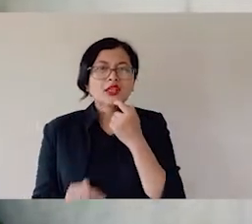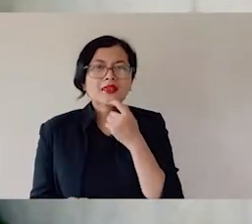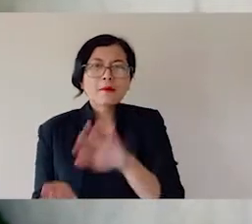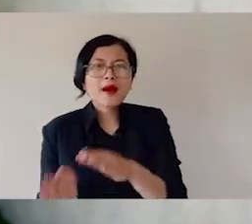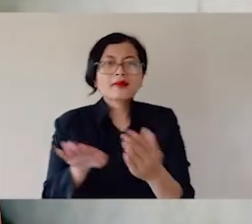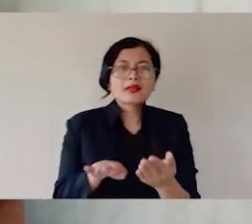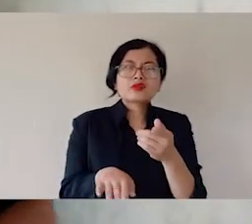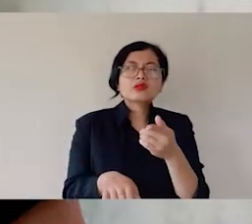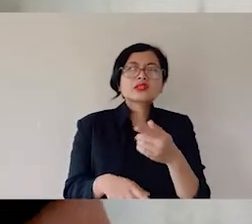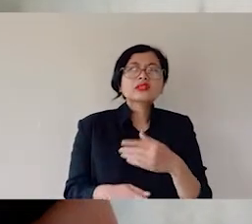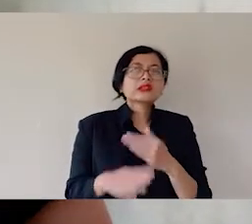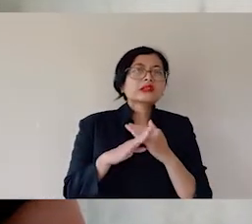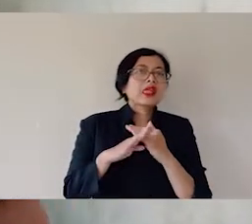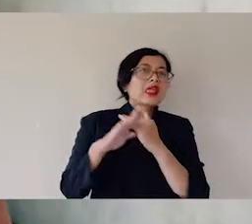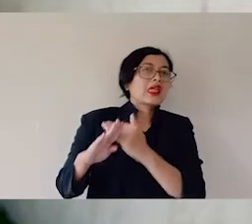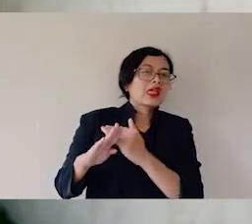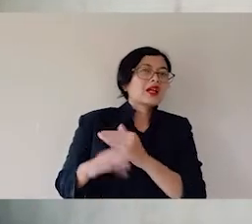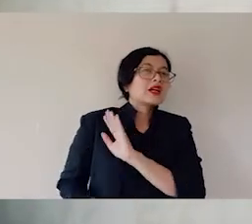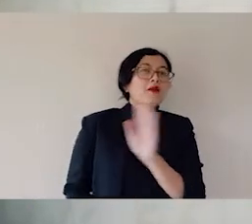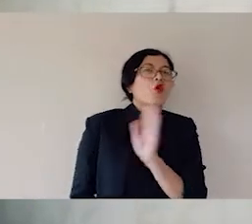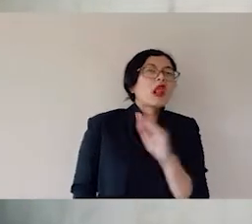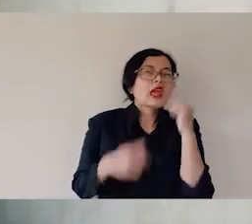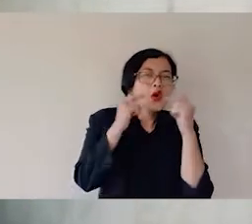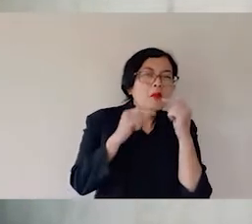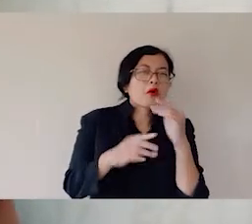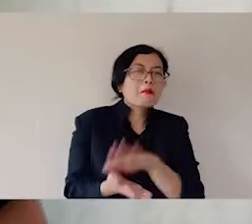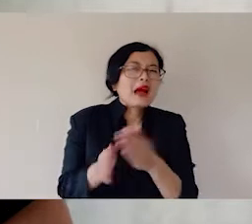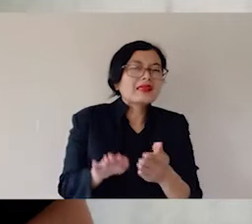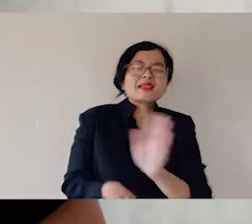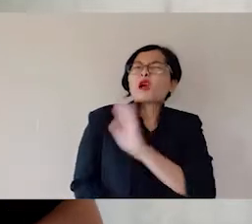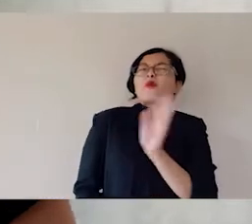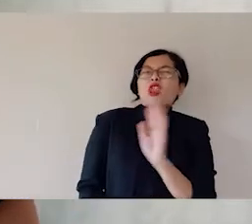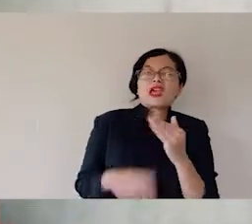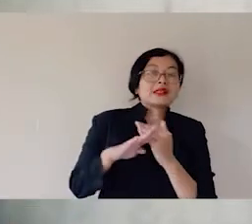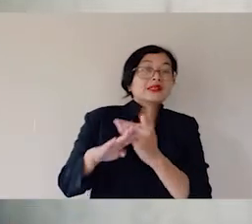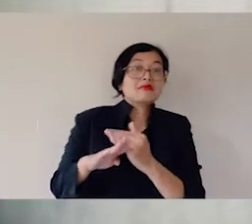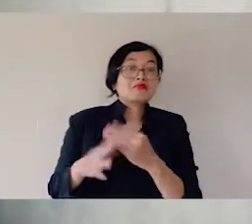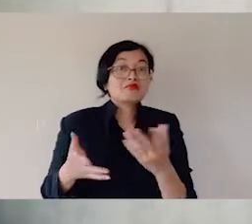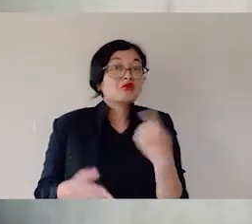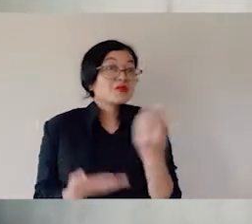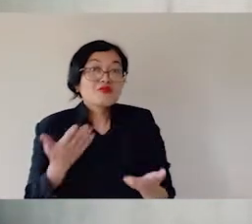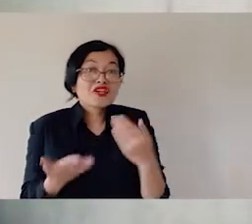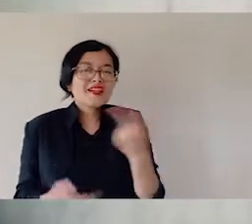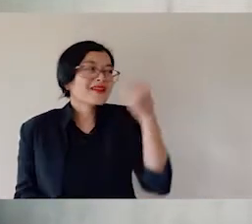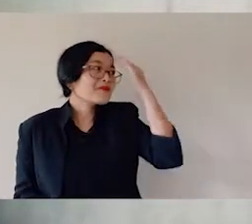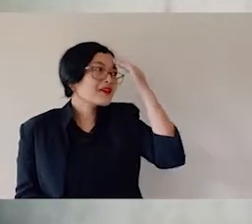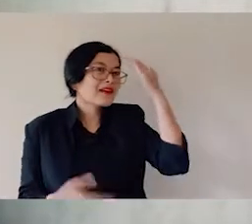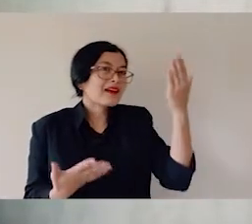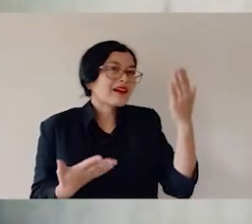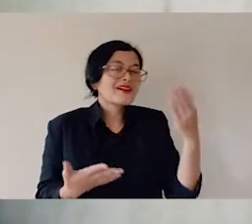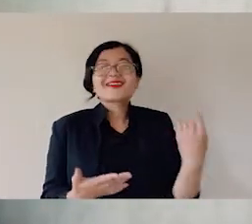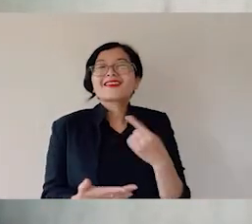bicara kematian sama seperti artinya mau mati. Bukankah kita harus mencintai